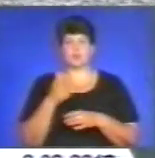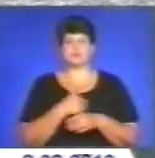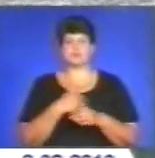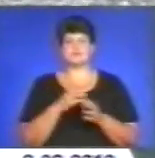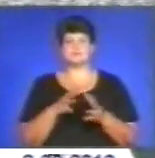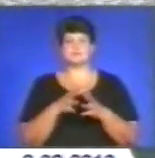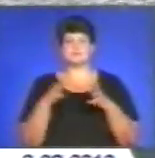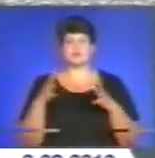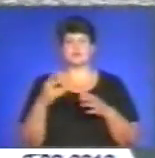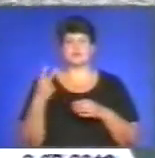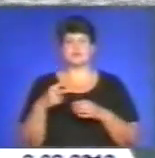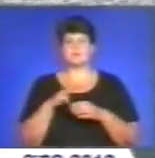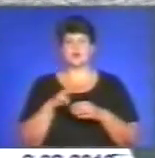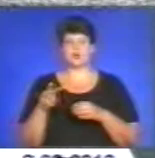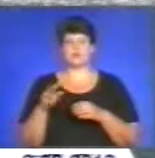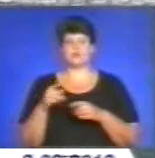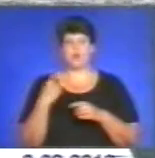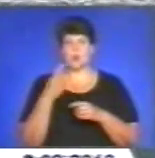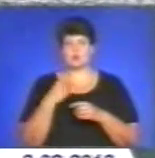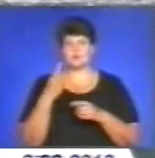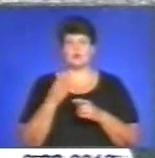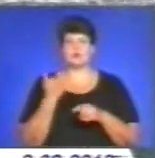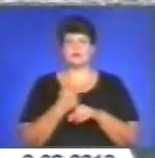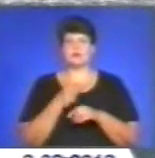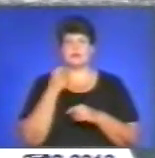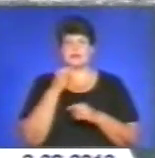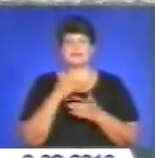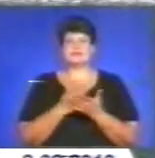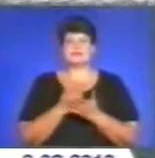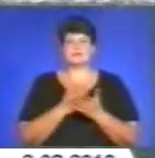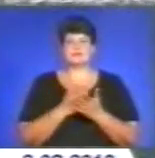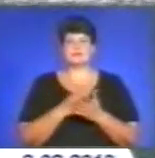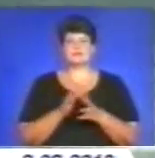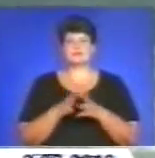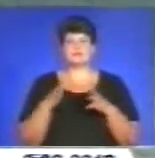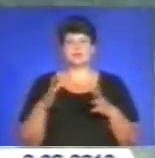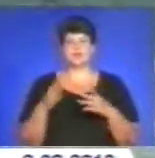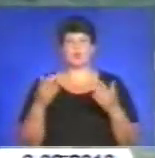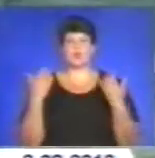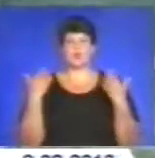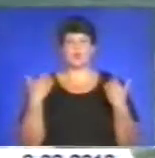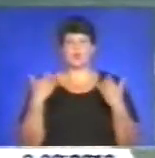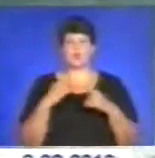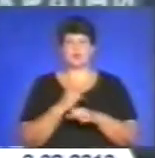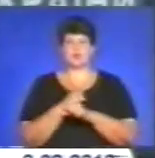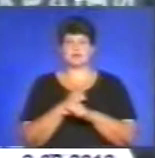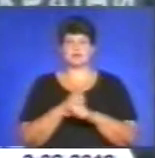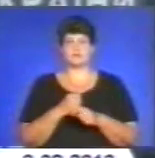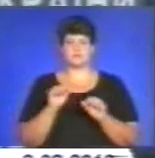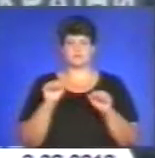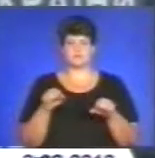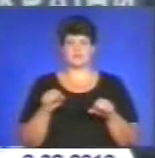мільйонів осіб. Головне – покращити сервіс та ефективно використовувати курортний потенціал, зазначає Олександр Вілкул. У